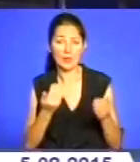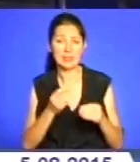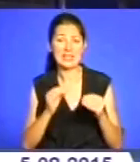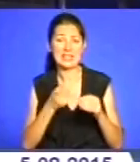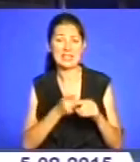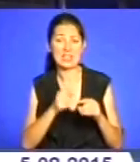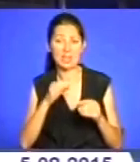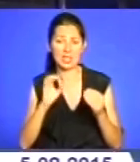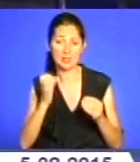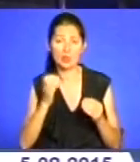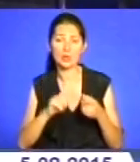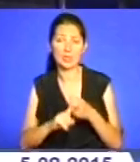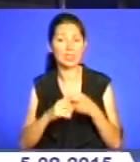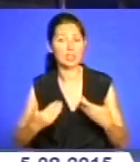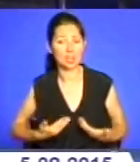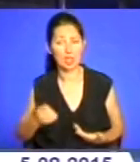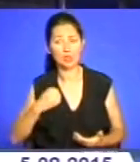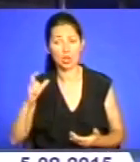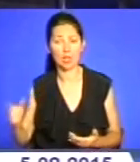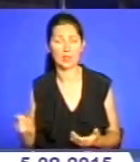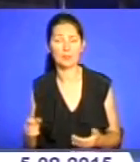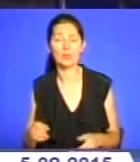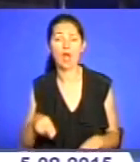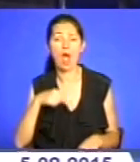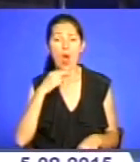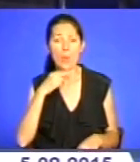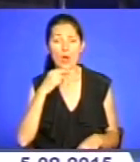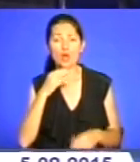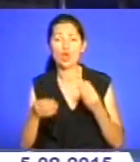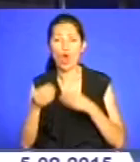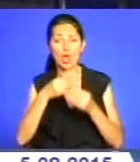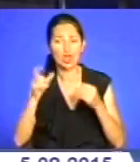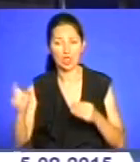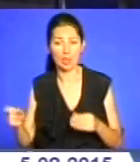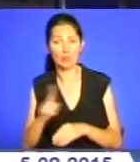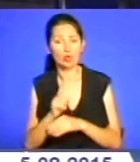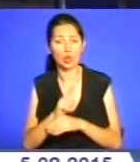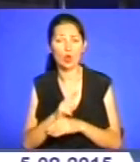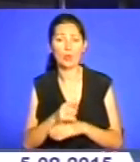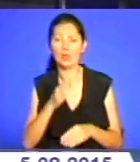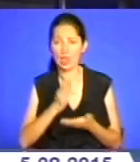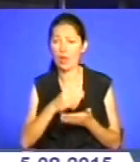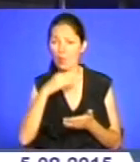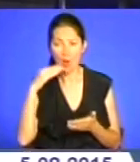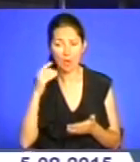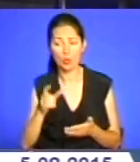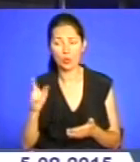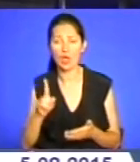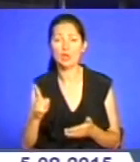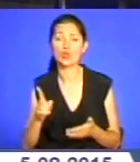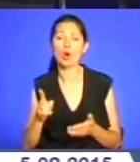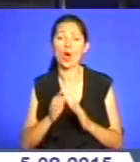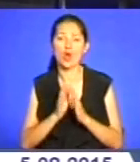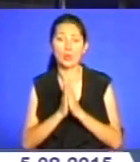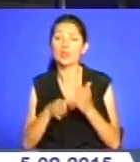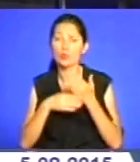Обережно, шахраї. У Тернополі пожвавилися люди, що обманом просять про допомогу. Днями жінка, що представилася матір'ю загиблого бійця,